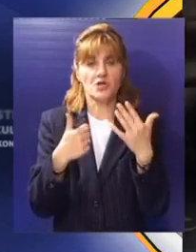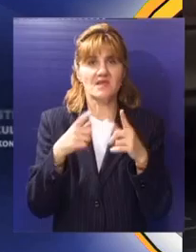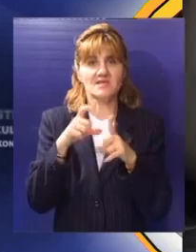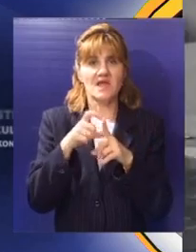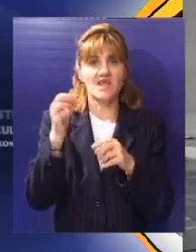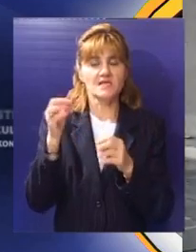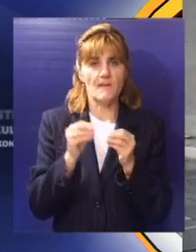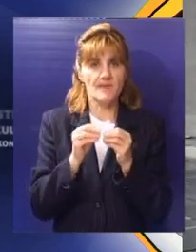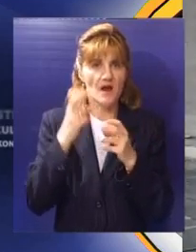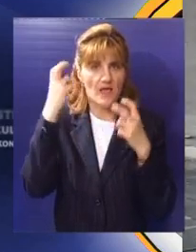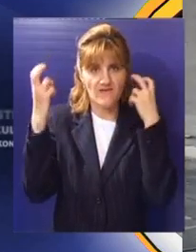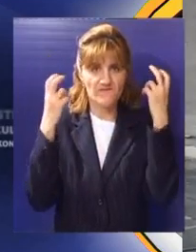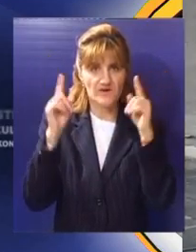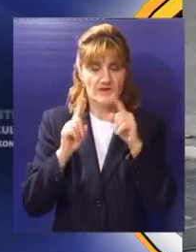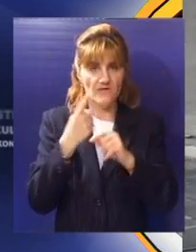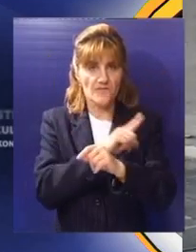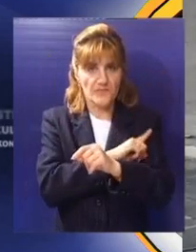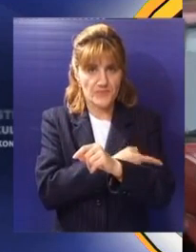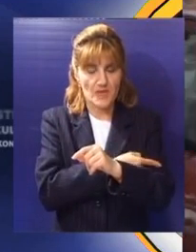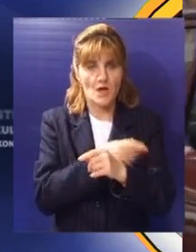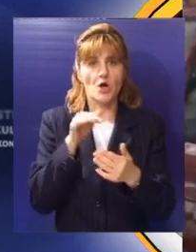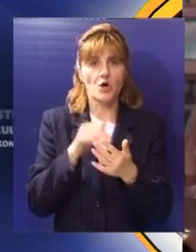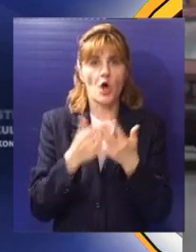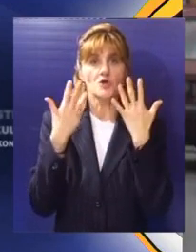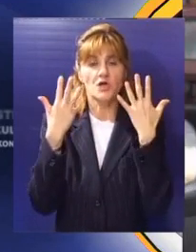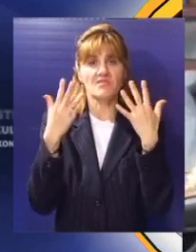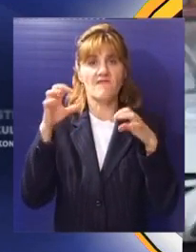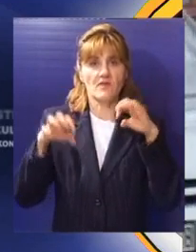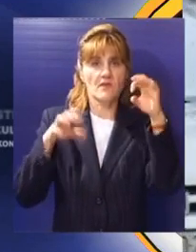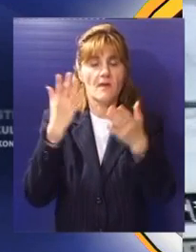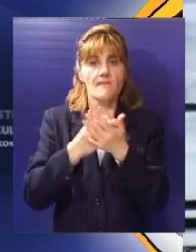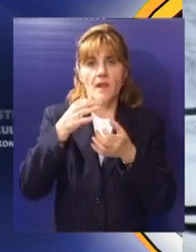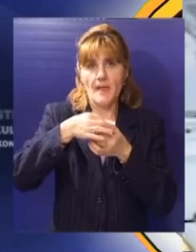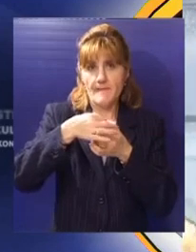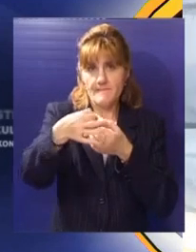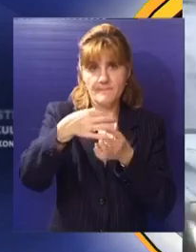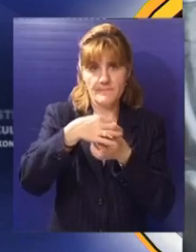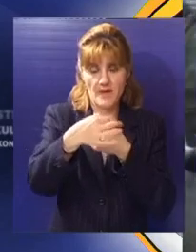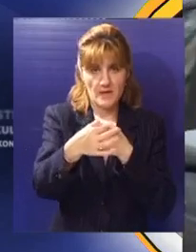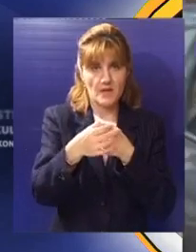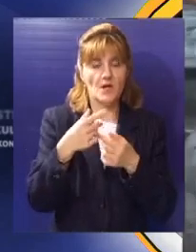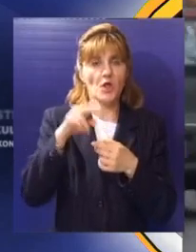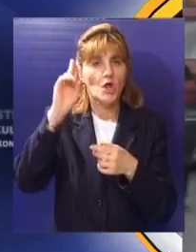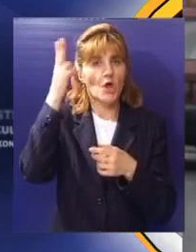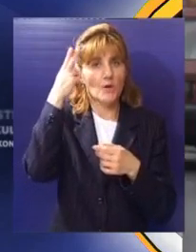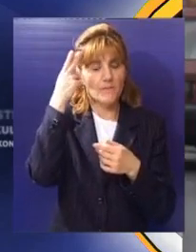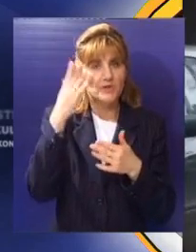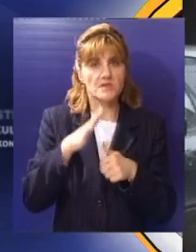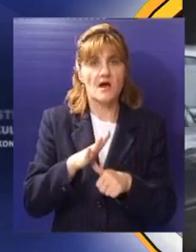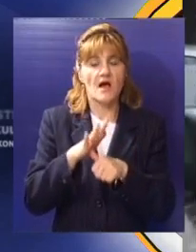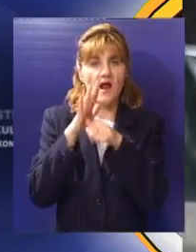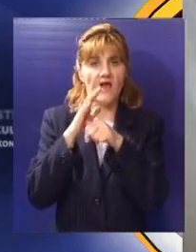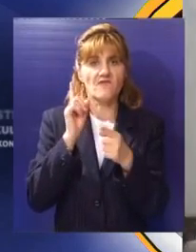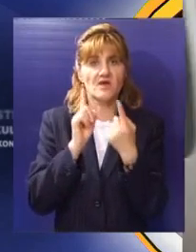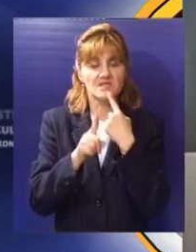decibela. Osim ove, buka je merena i na još devet lokacija u gradu, kao osnovni razlozi za visoke decibele prepoznati su položaj glavnih